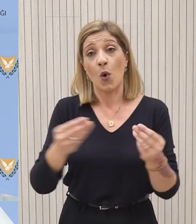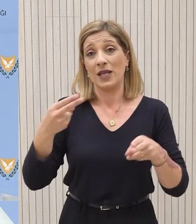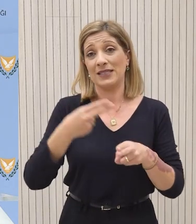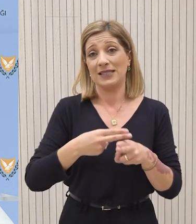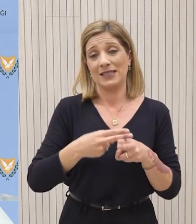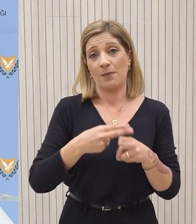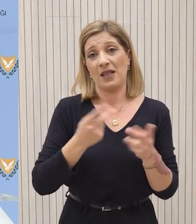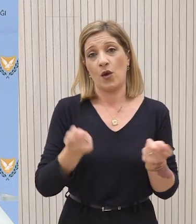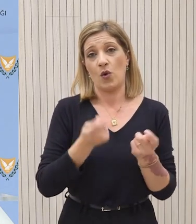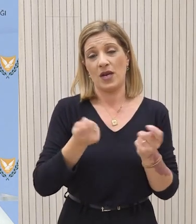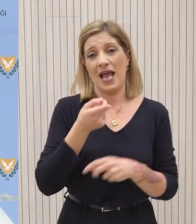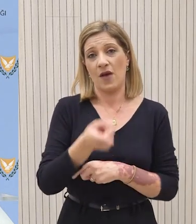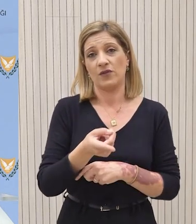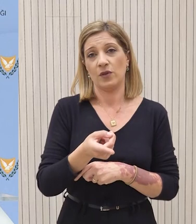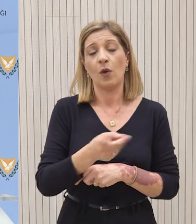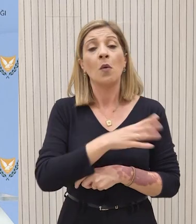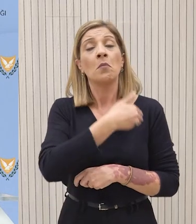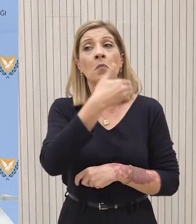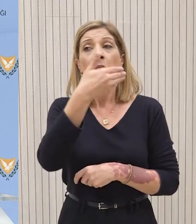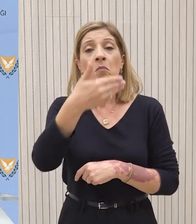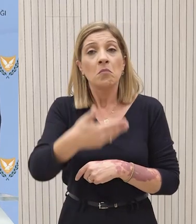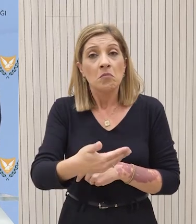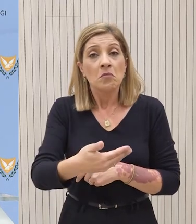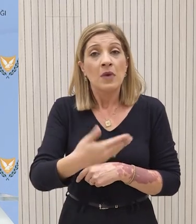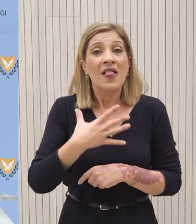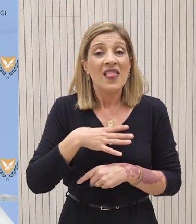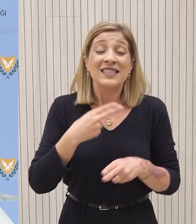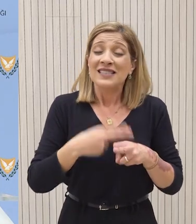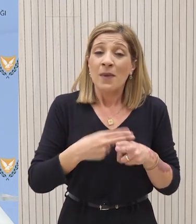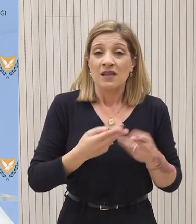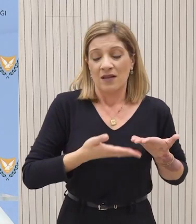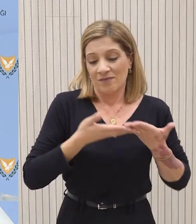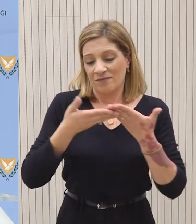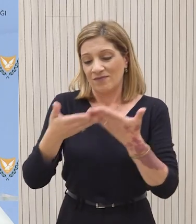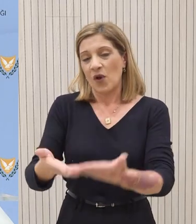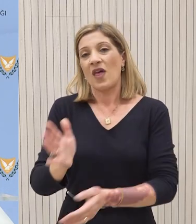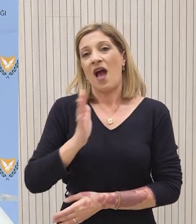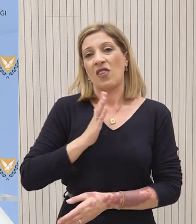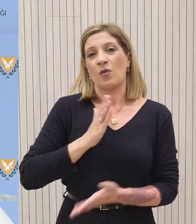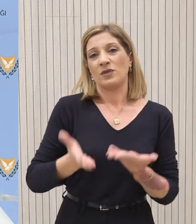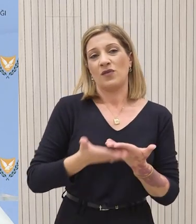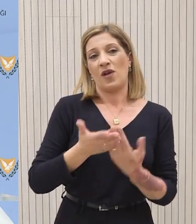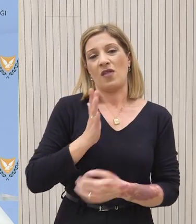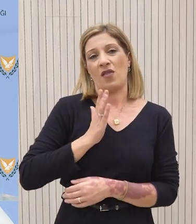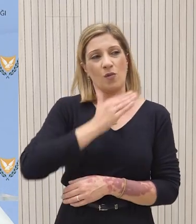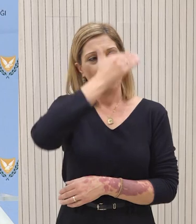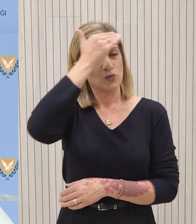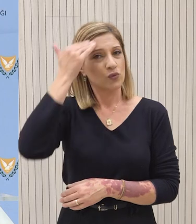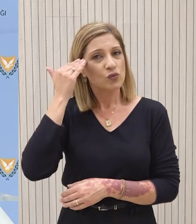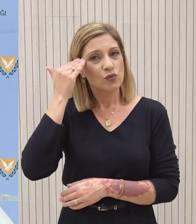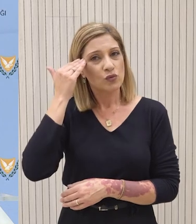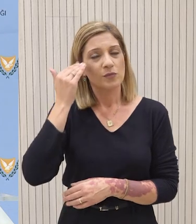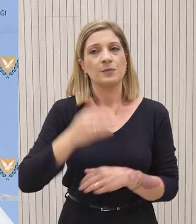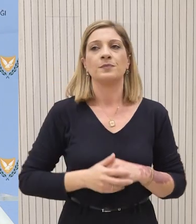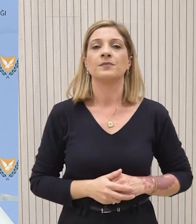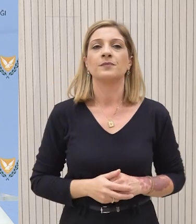έχει υλοποιήσει αυτής της πρωτοβουλίας ως προς την απρόσκοπτη ασφαλή υπαροχή ανθρωπιστικής βοήθειας στον άμαχο πληθυσμό στη Γάζα που σήμερα παραμένει